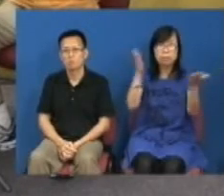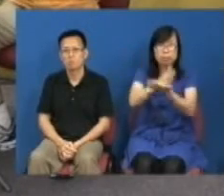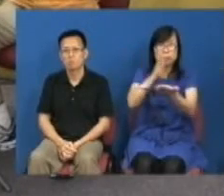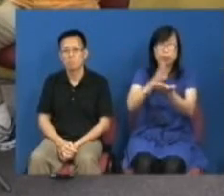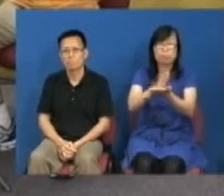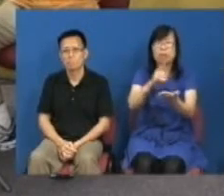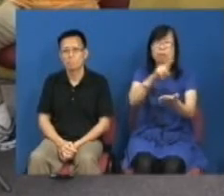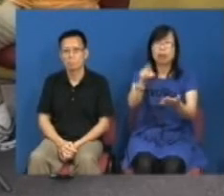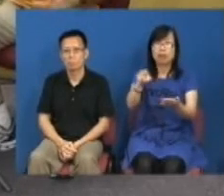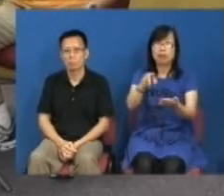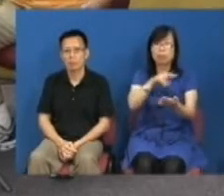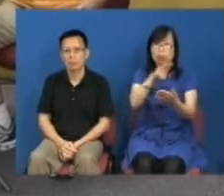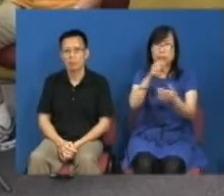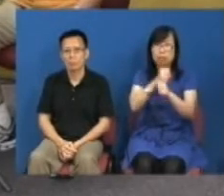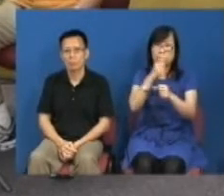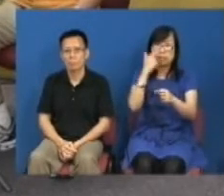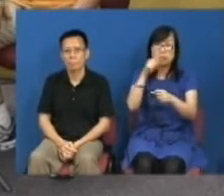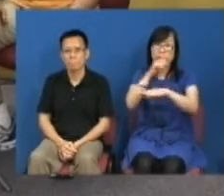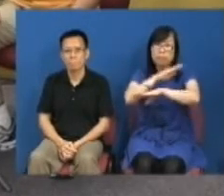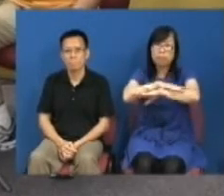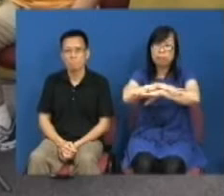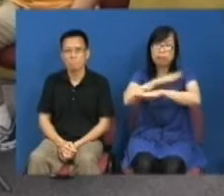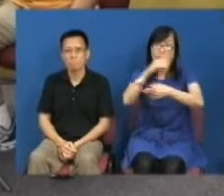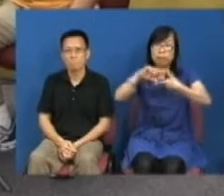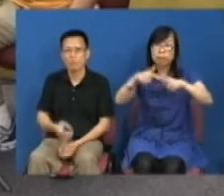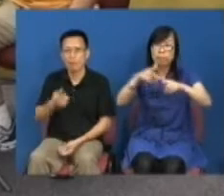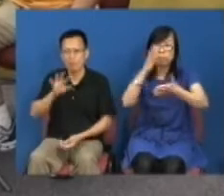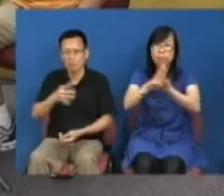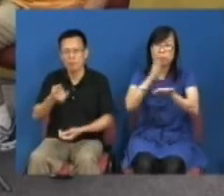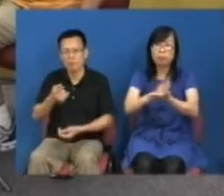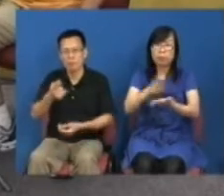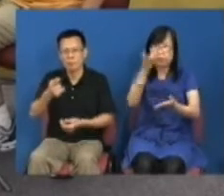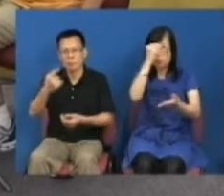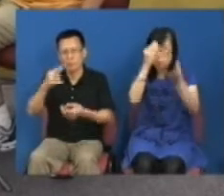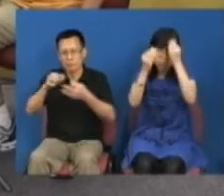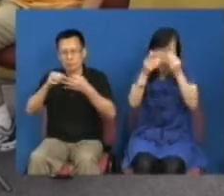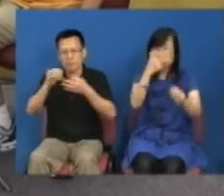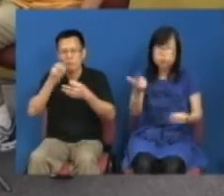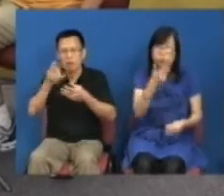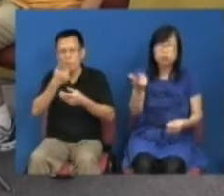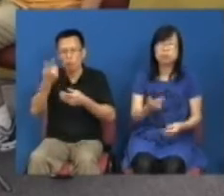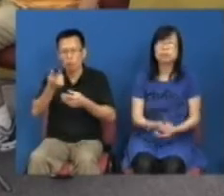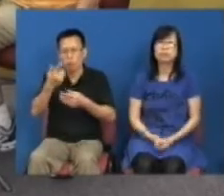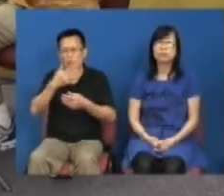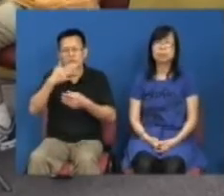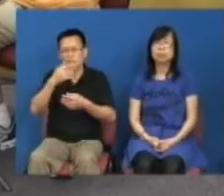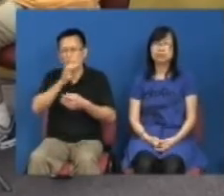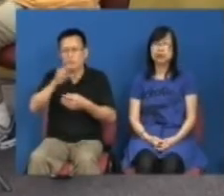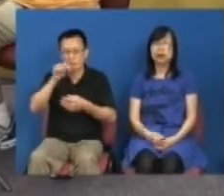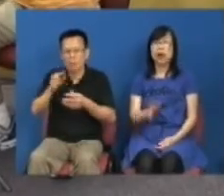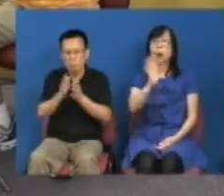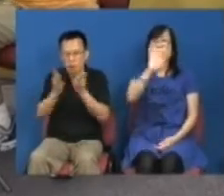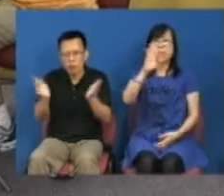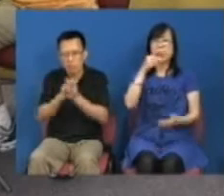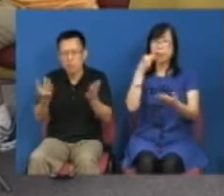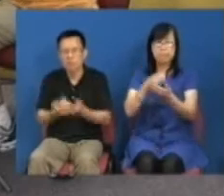采方法或者处理新闻的方法其实已经学到很多东但凡各位很多青年人不看报纸他们不去